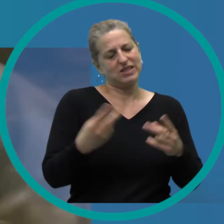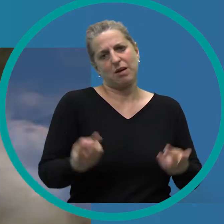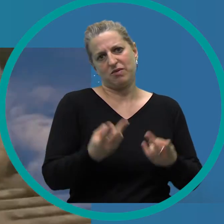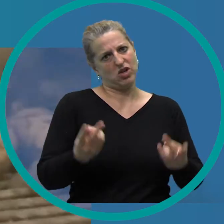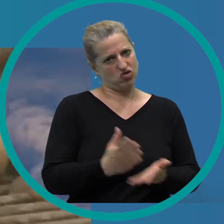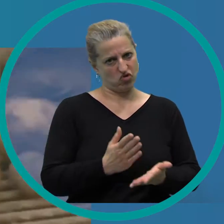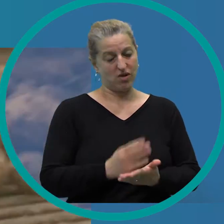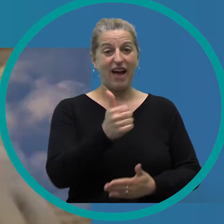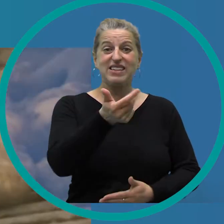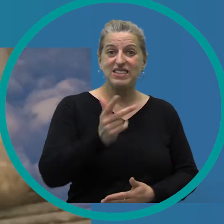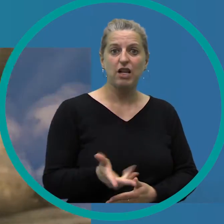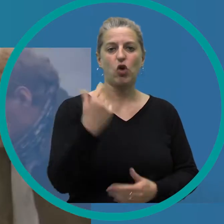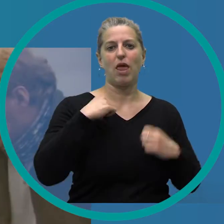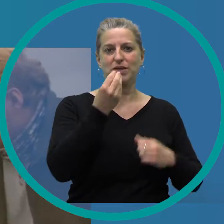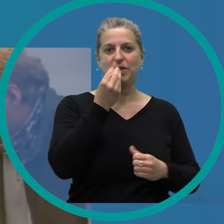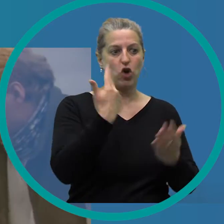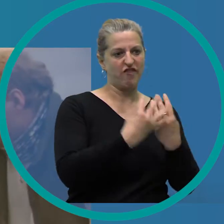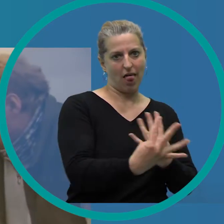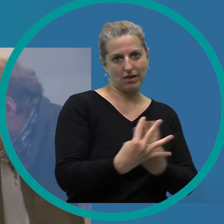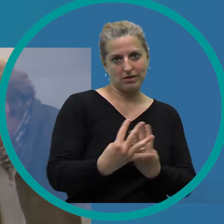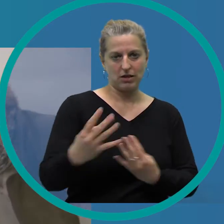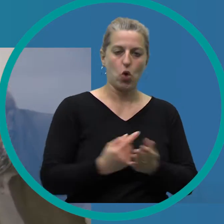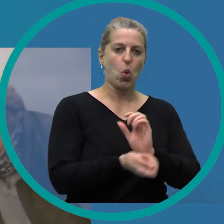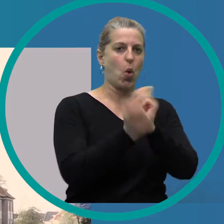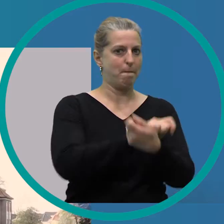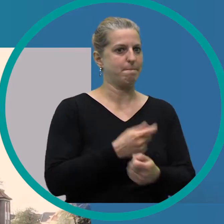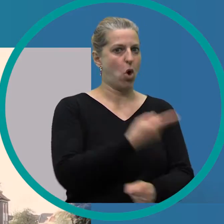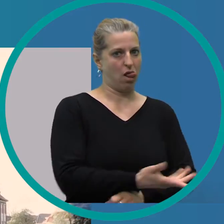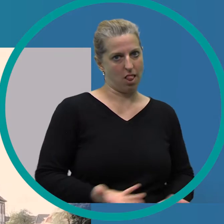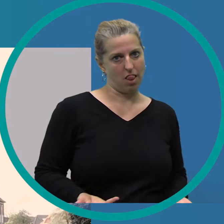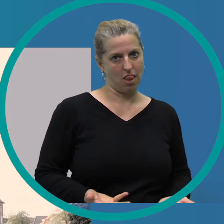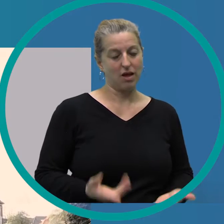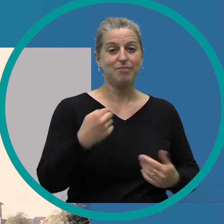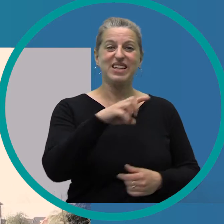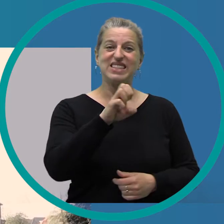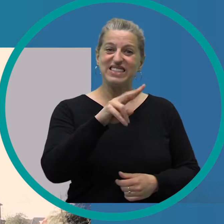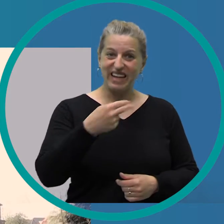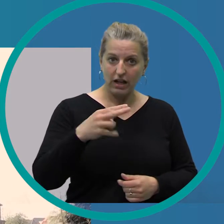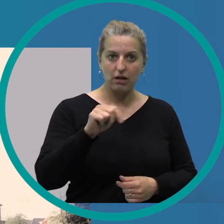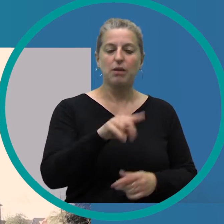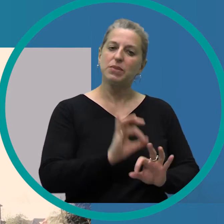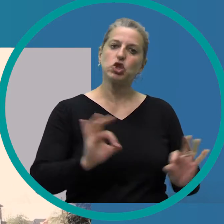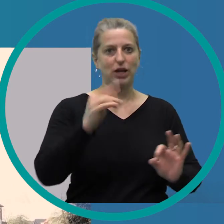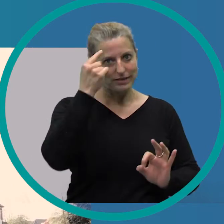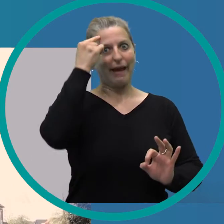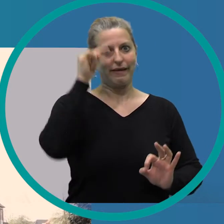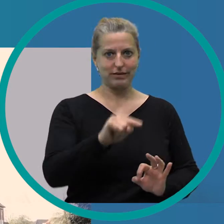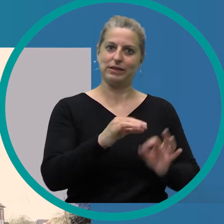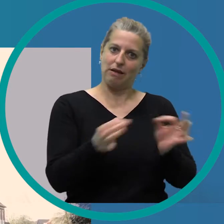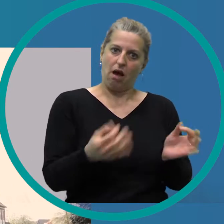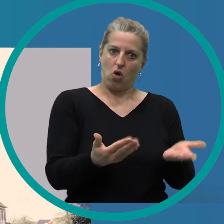ist. Ein Drittel der Lebensmittel, die vom Feld kommen, werden zu Müll. Zehn hat in diesem Jahr ganz besonders an den Tag der